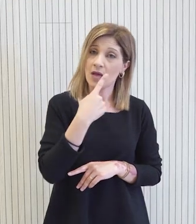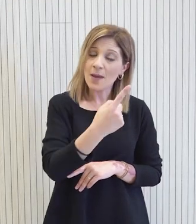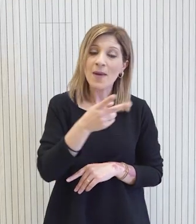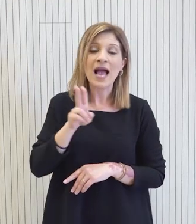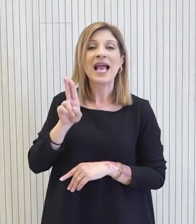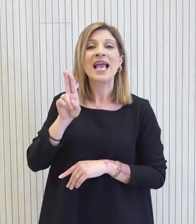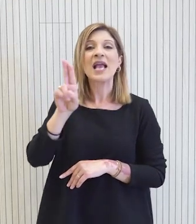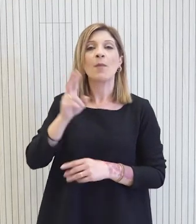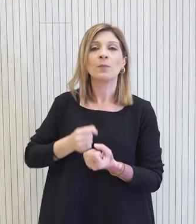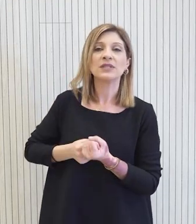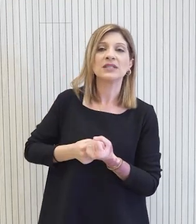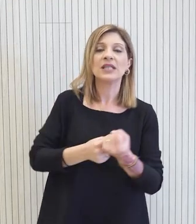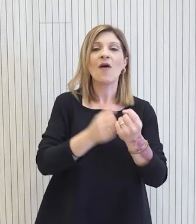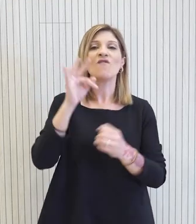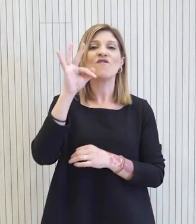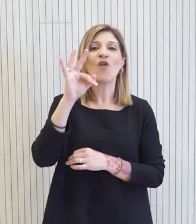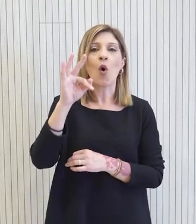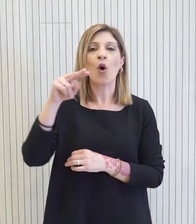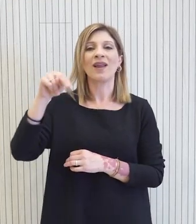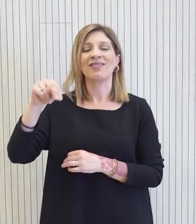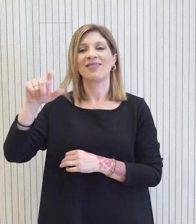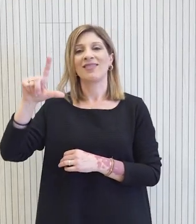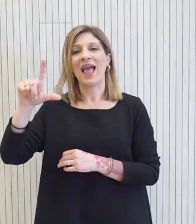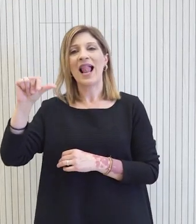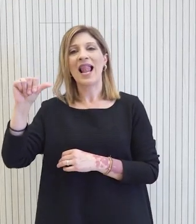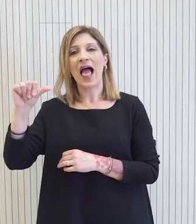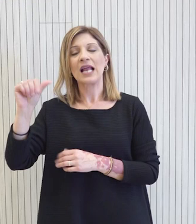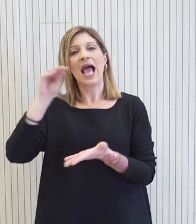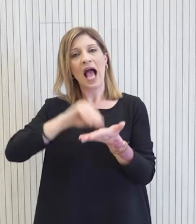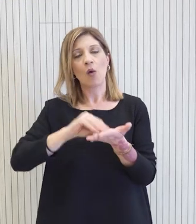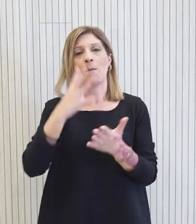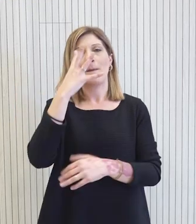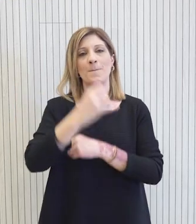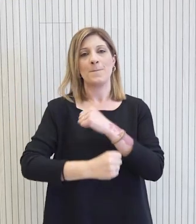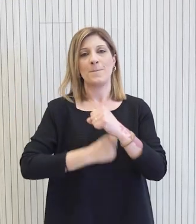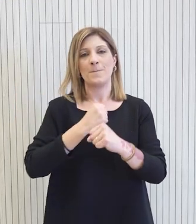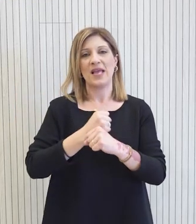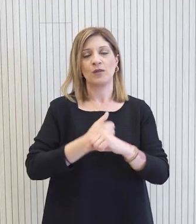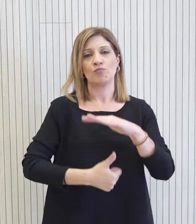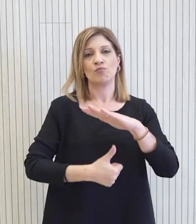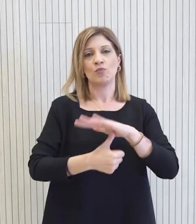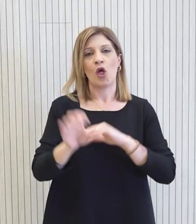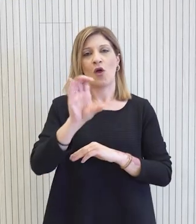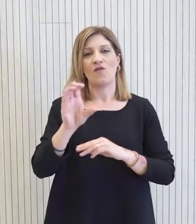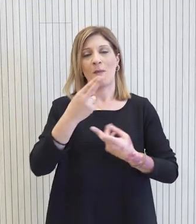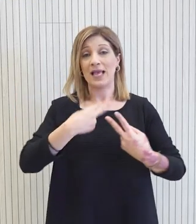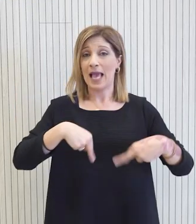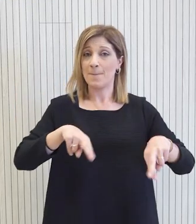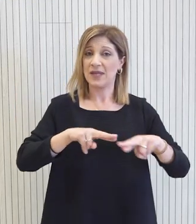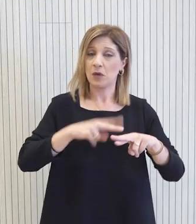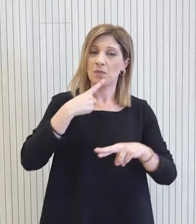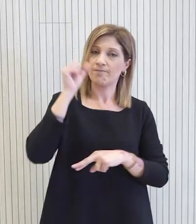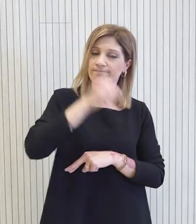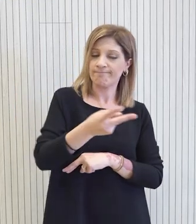υποψηφιότητα της κυρίας Φοντελάιν για άλλη μιαν πέντα αιτία στην Προεδρία της Ευρωπαϊκής Επιτροπής δηλαδή